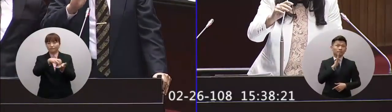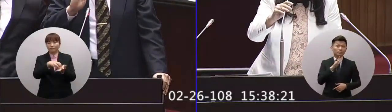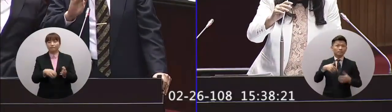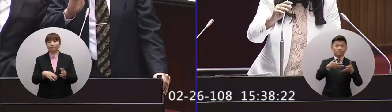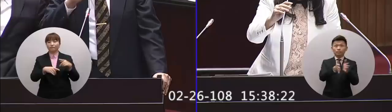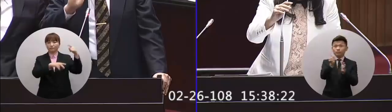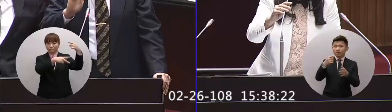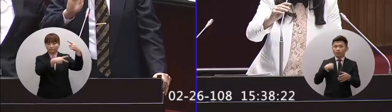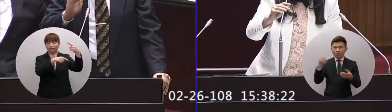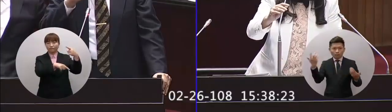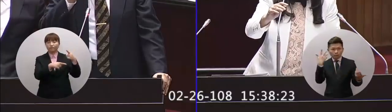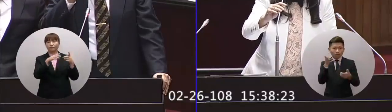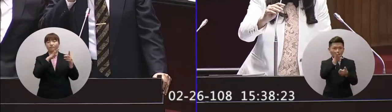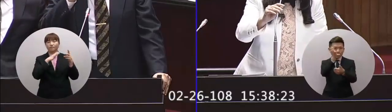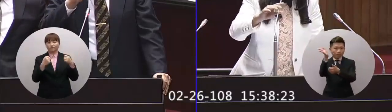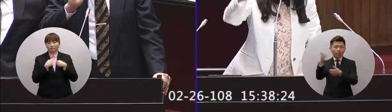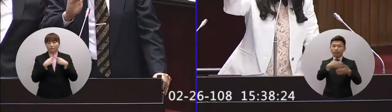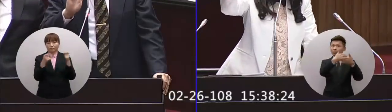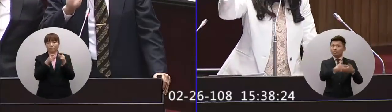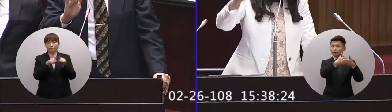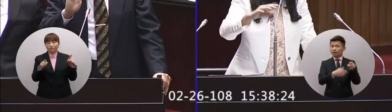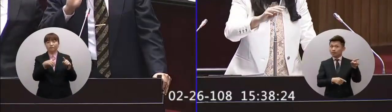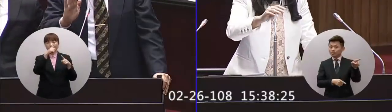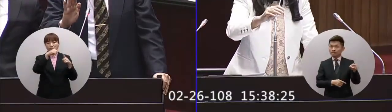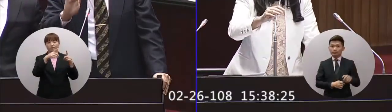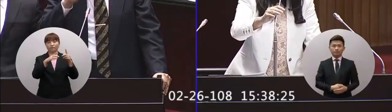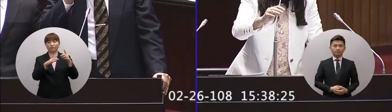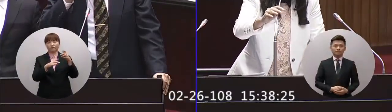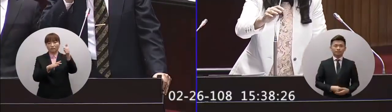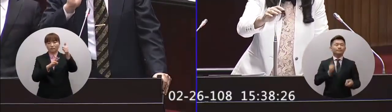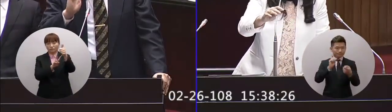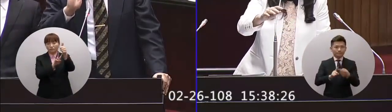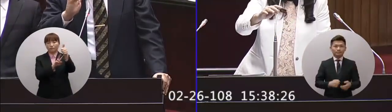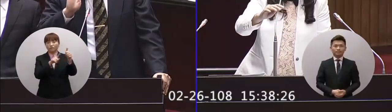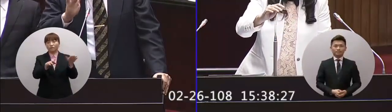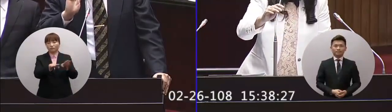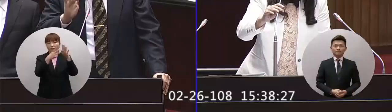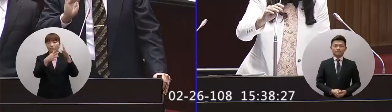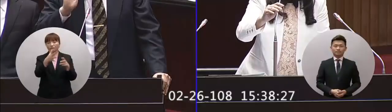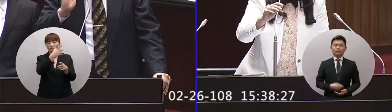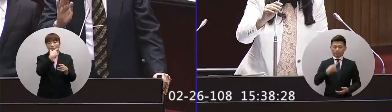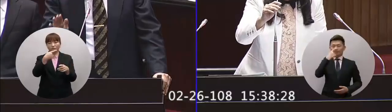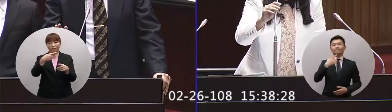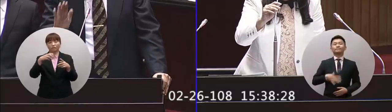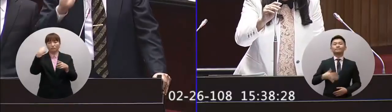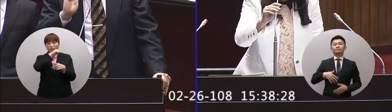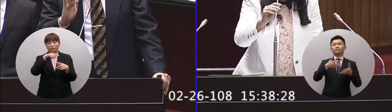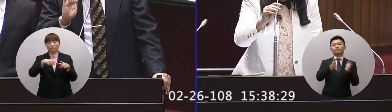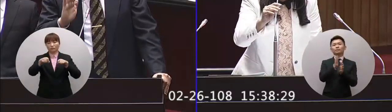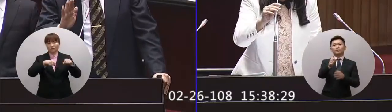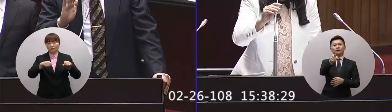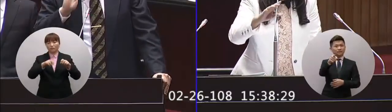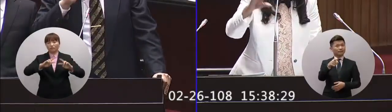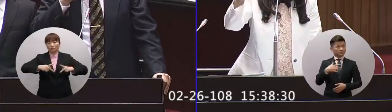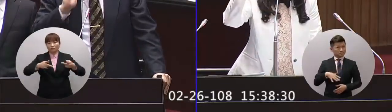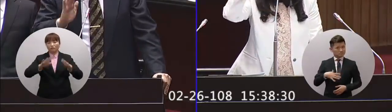部長你知道就我所了解中國大陸北一國兩制台灣方案它已經啟動統一台灣的進程部長可是你要